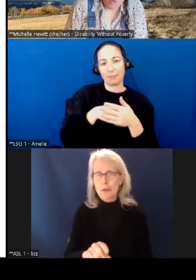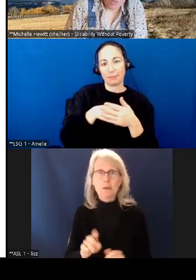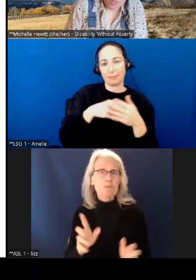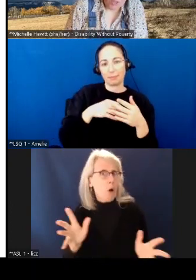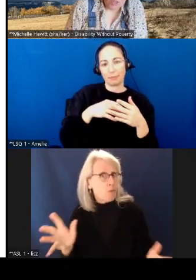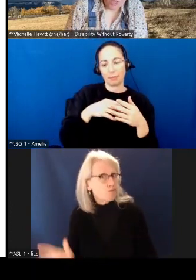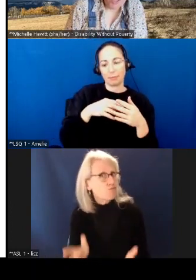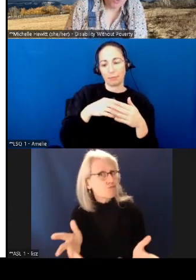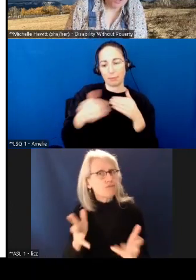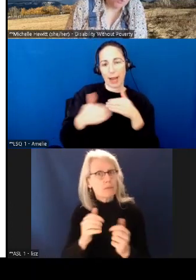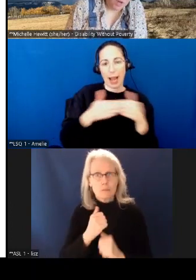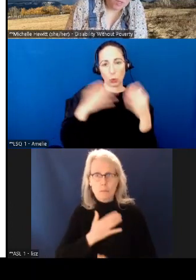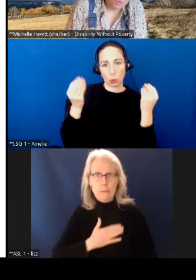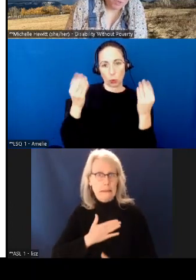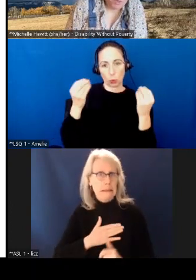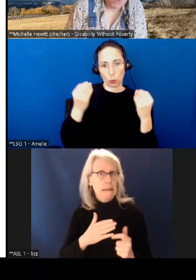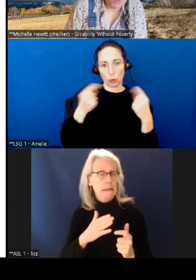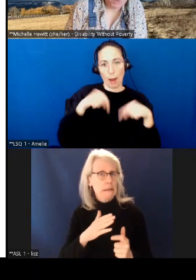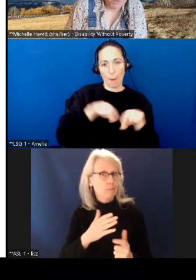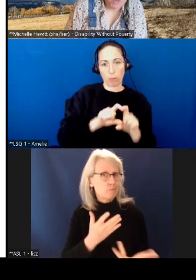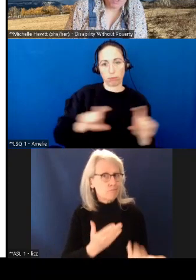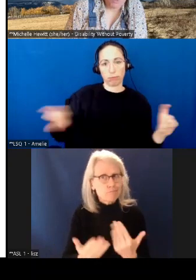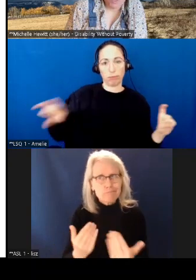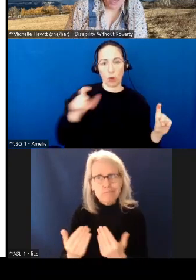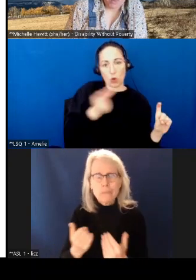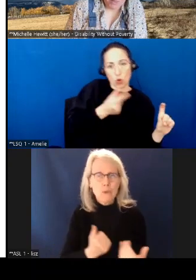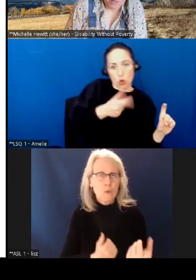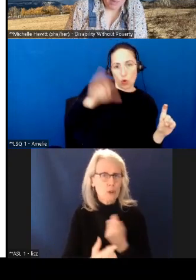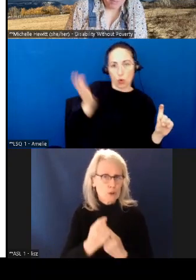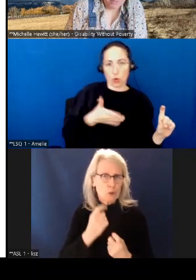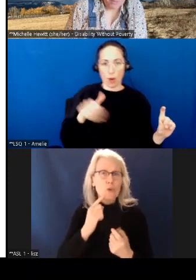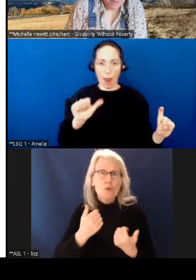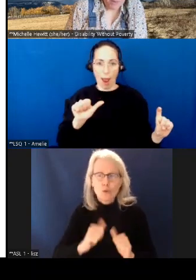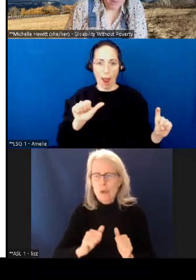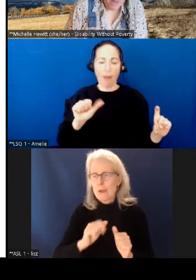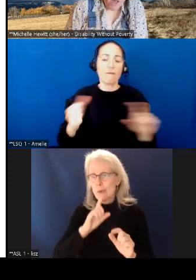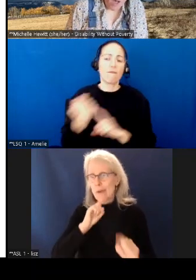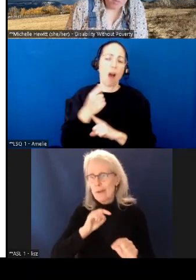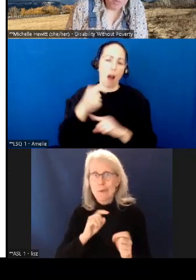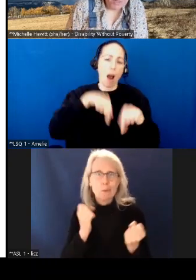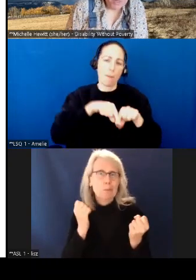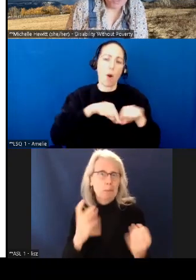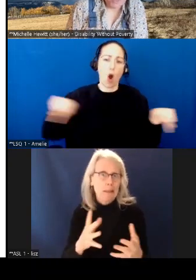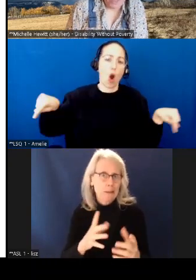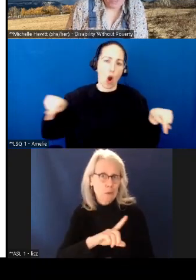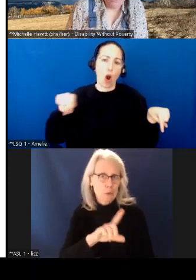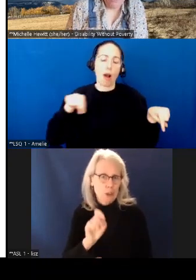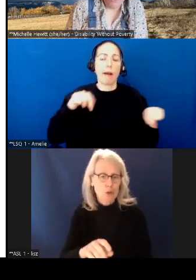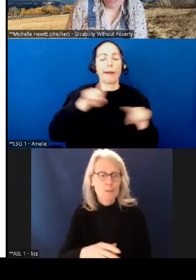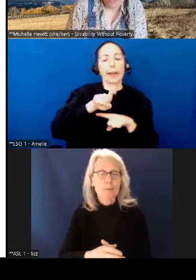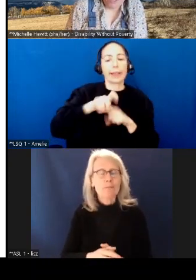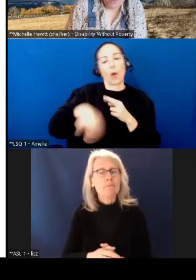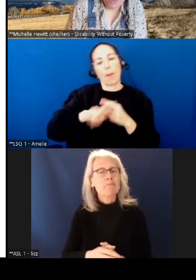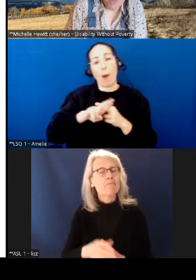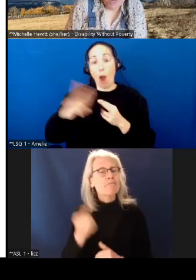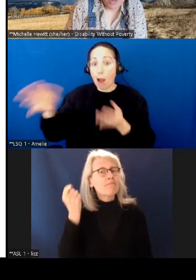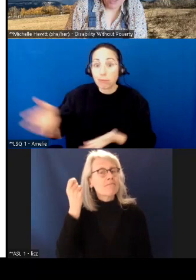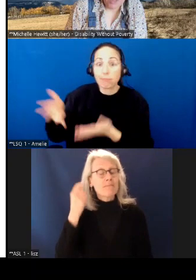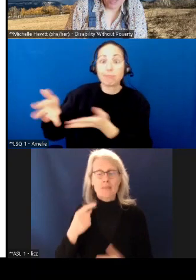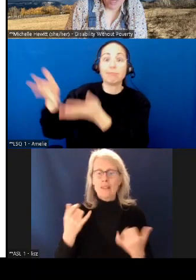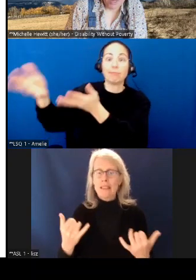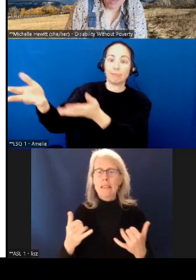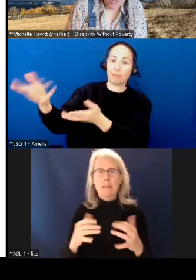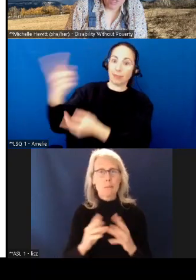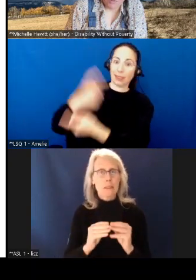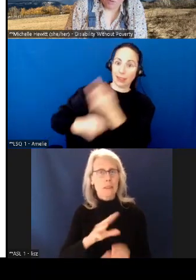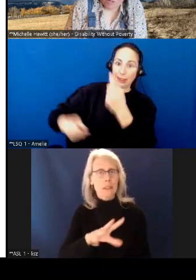case questions-réponses, généralement au bas de votre écran. Nous vous encourageons grandement à partager vos questions tout